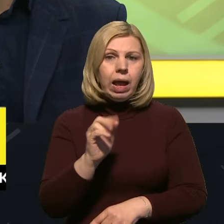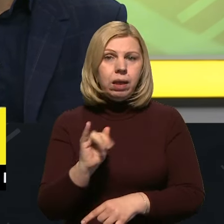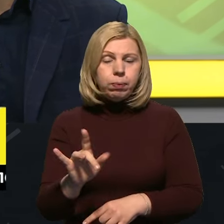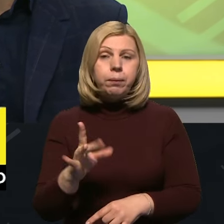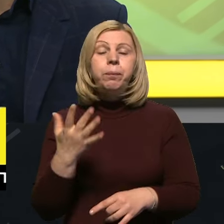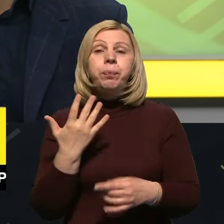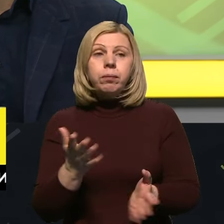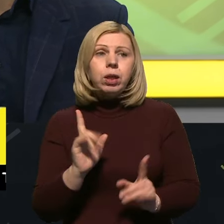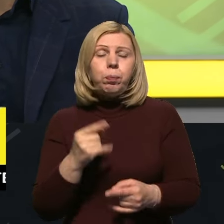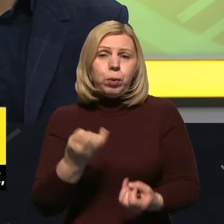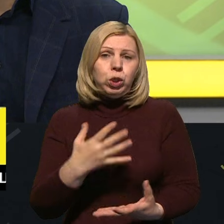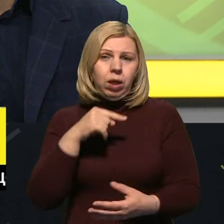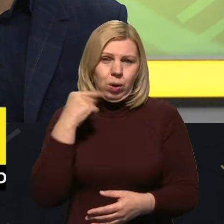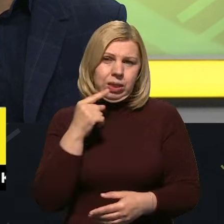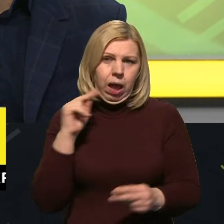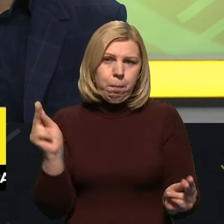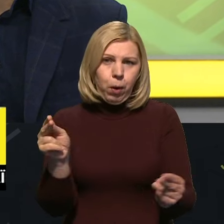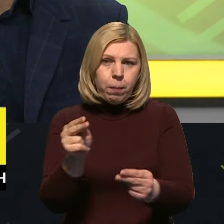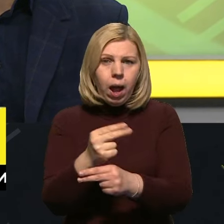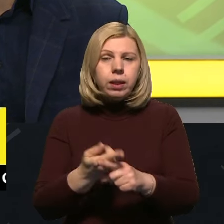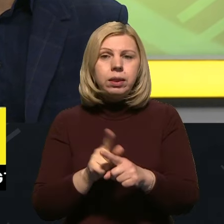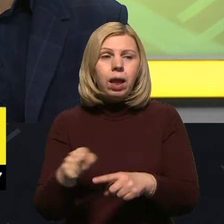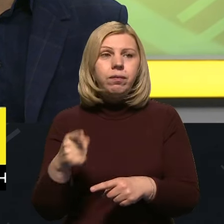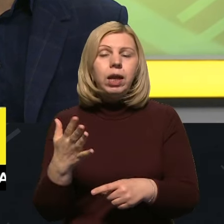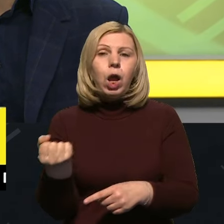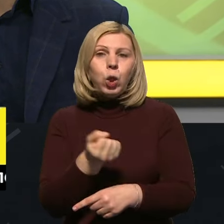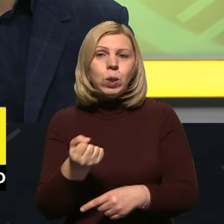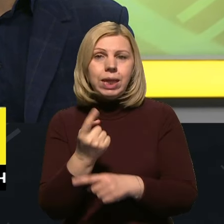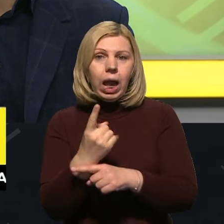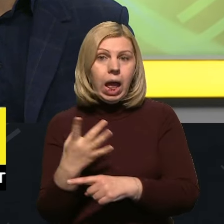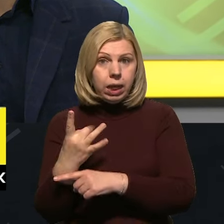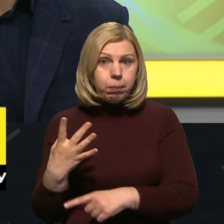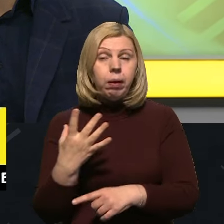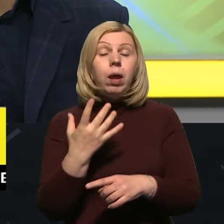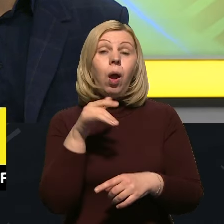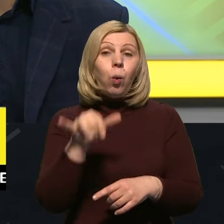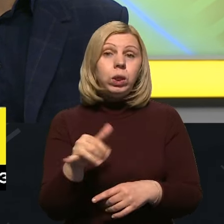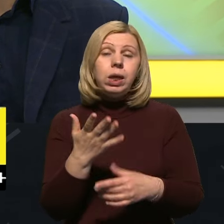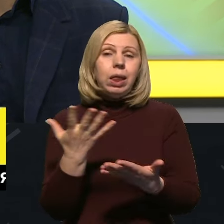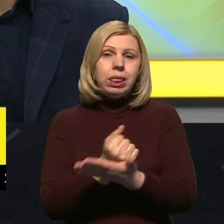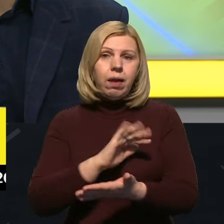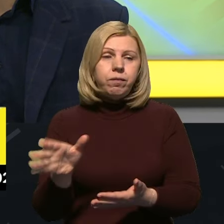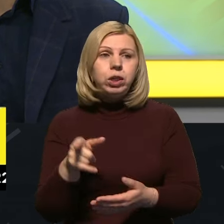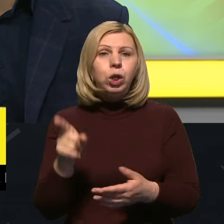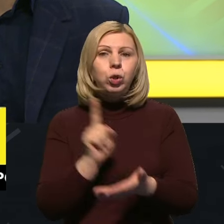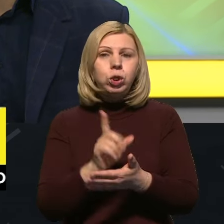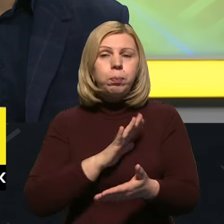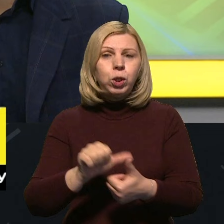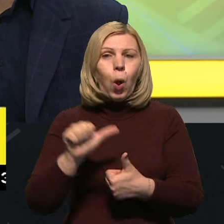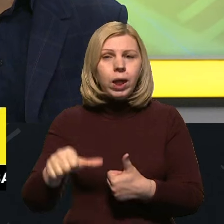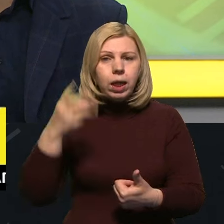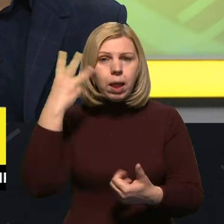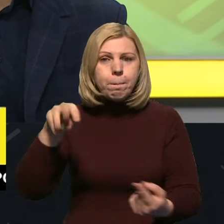це просто російська пропаганда. Він планувався як носій калібрів, але в них не вийшло, тому що це мав бути окремий модуль.